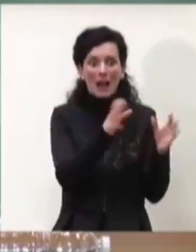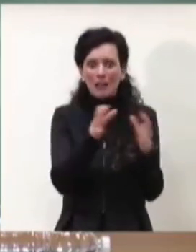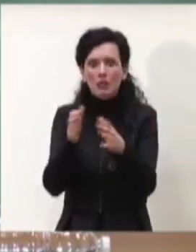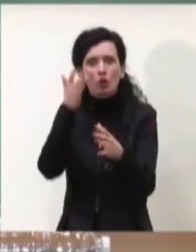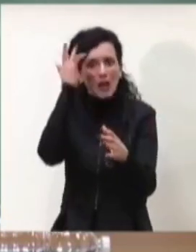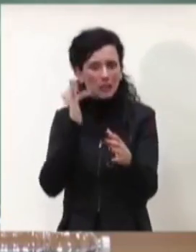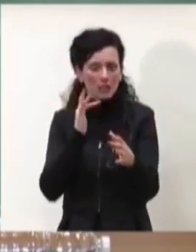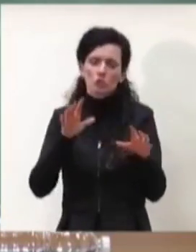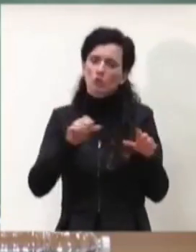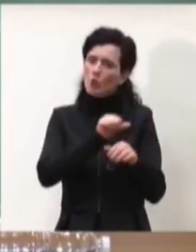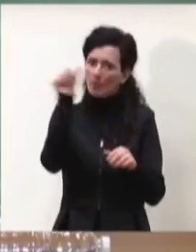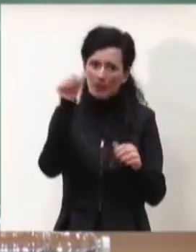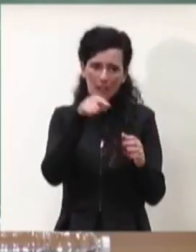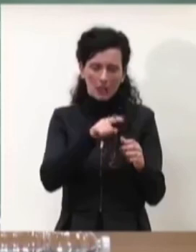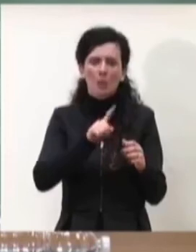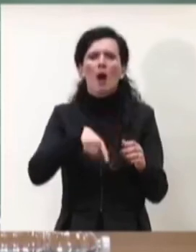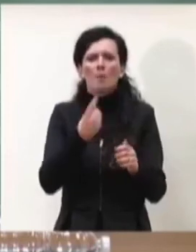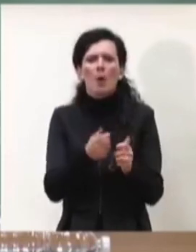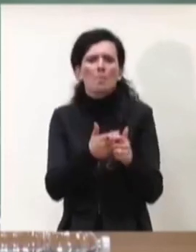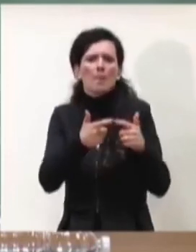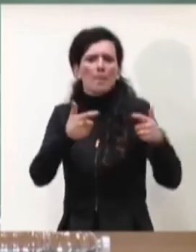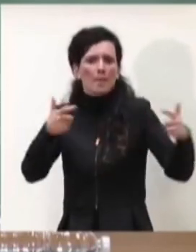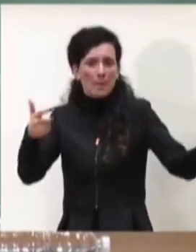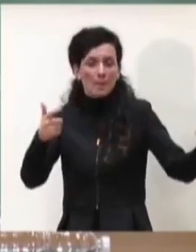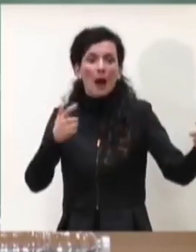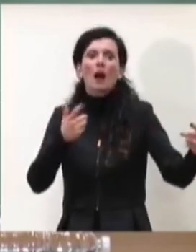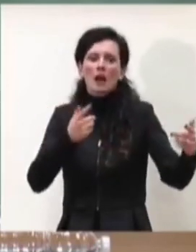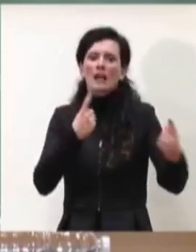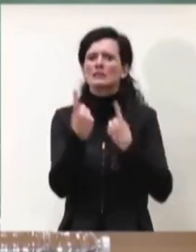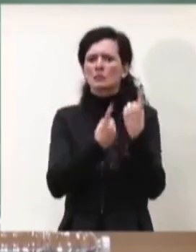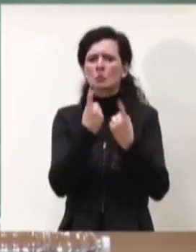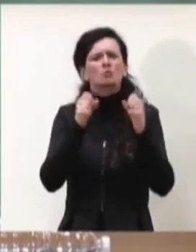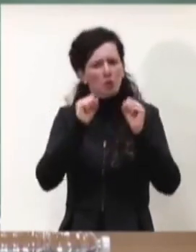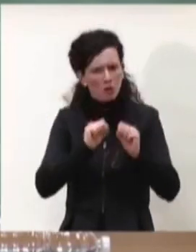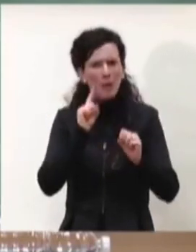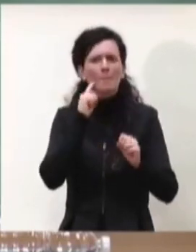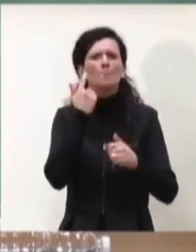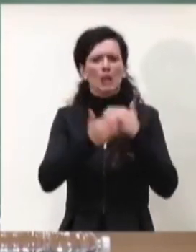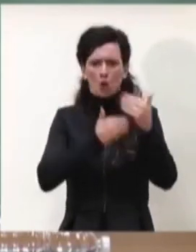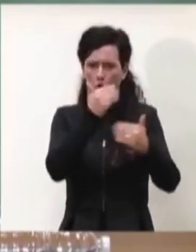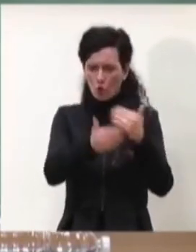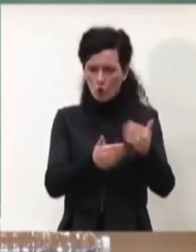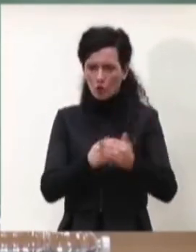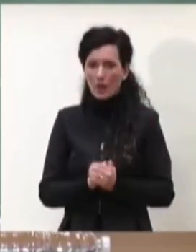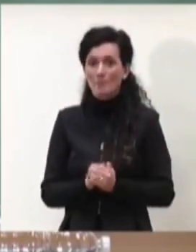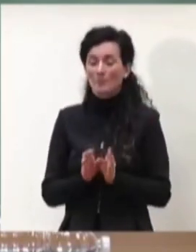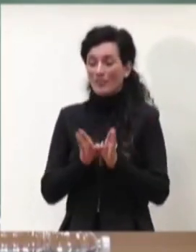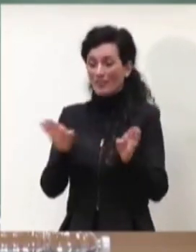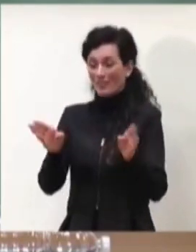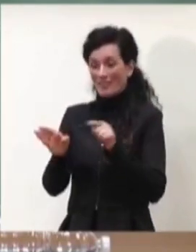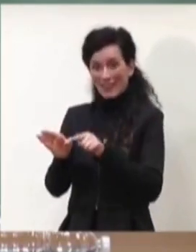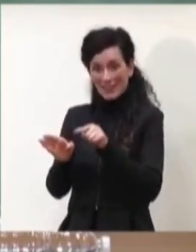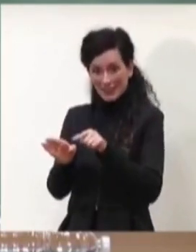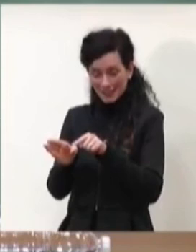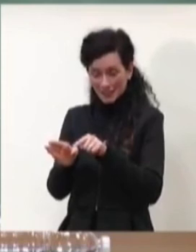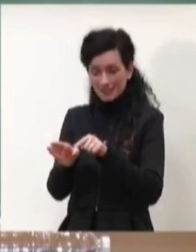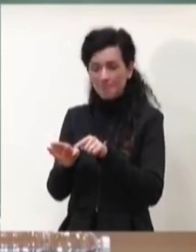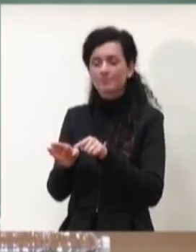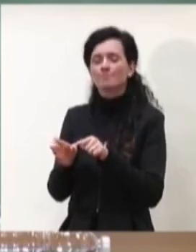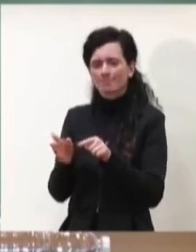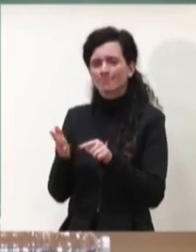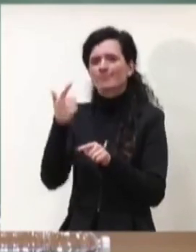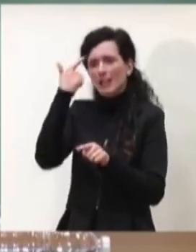miglioriamo in qualche modo la situazione e questo è un elemento estremamente positivo. Dall'altra parte però sappiamo che ci